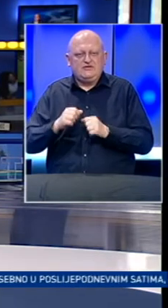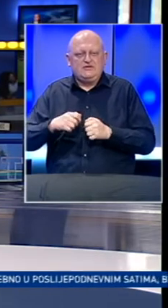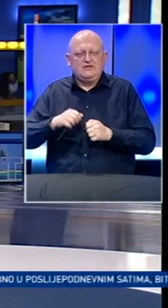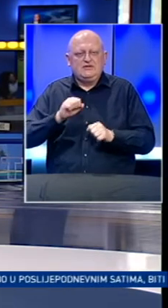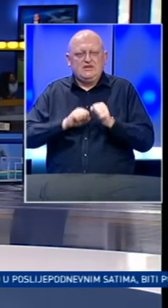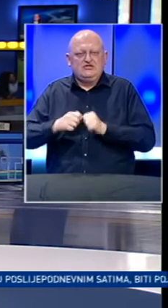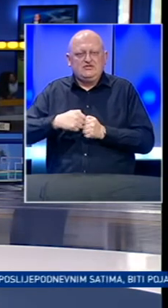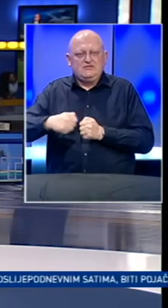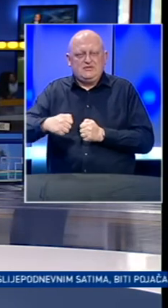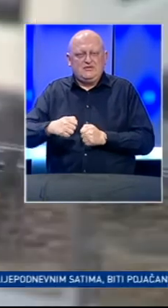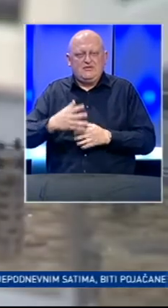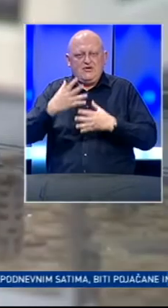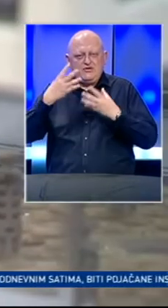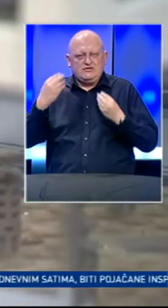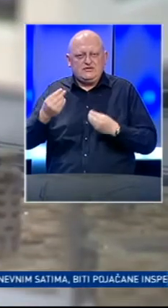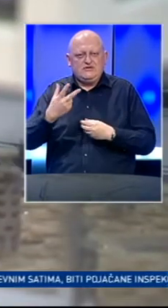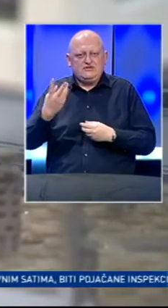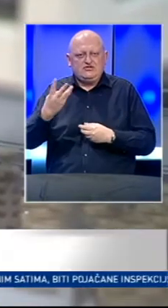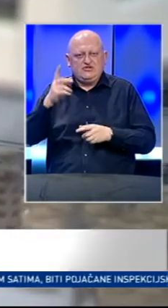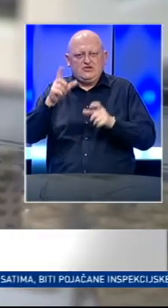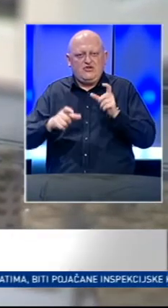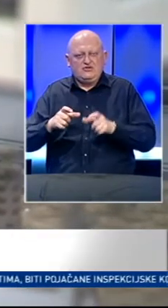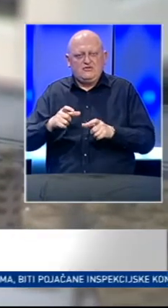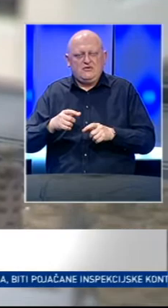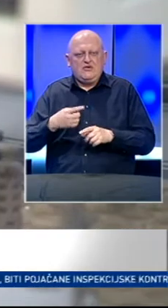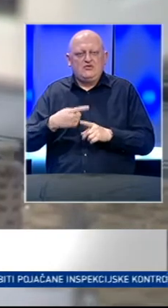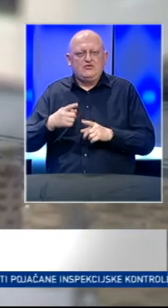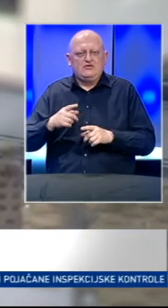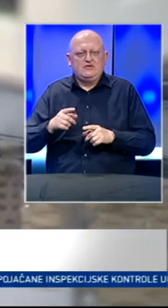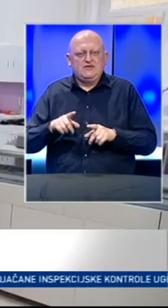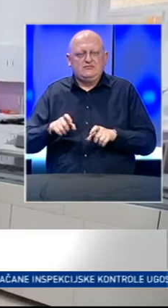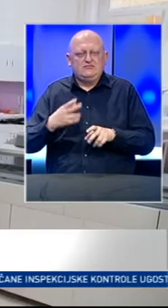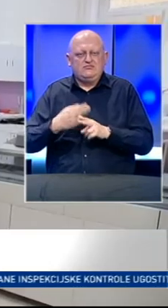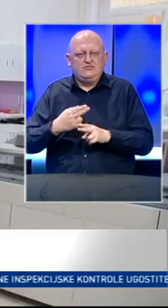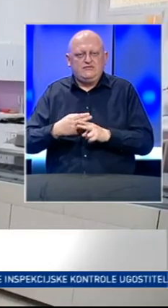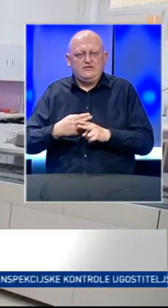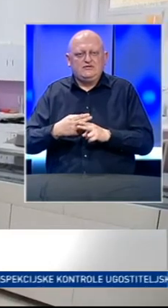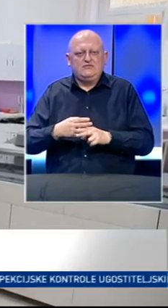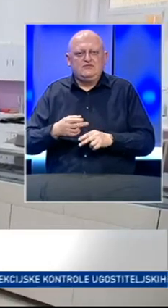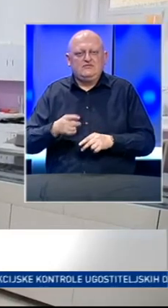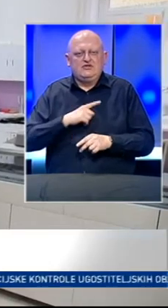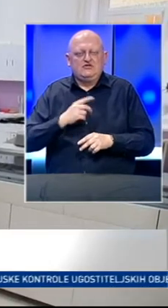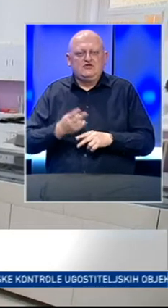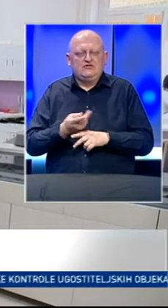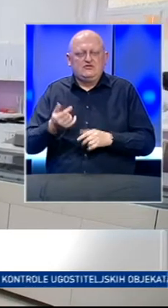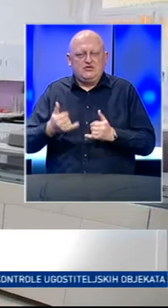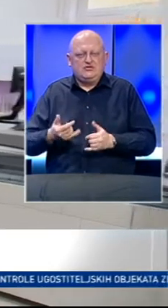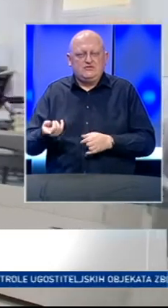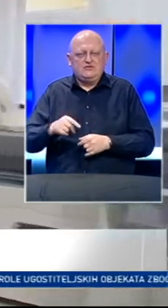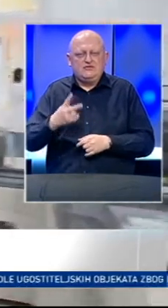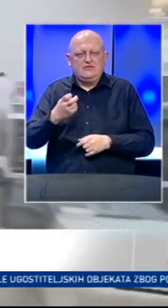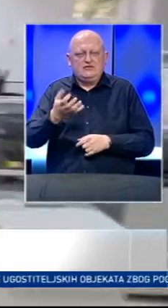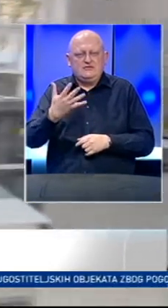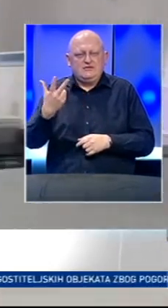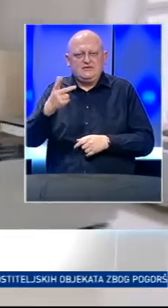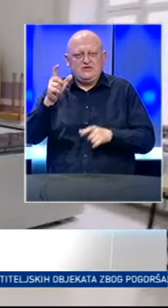zaštitnih mjera. Oporavile su se 34 osobe. Od posljedica zaraze koronavirusom u našoj zemlji dosad su preminule